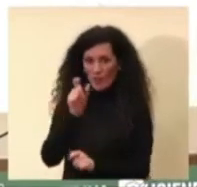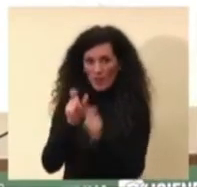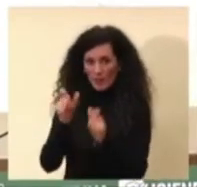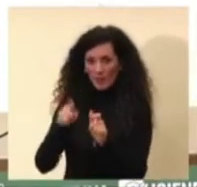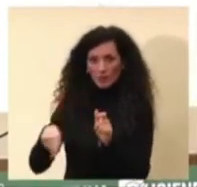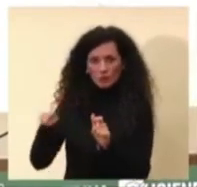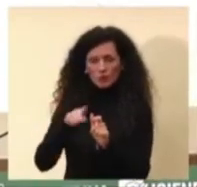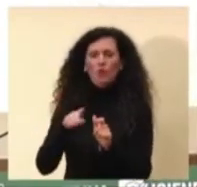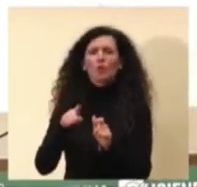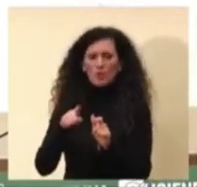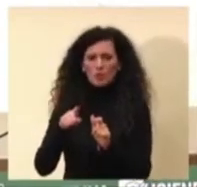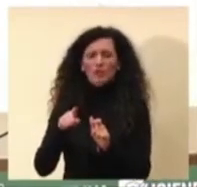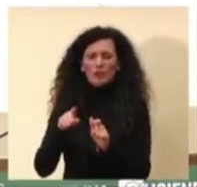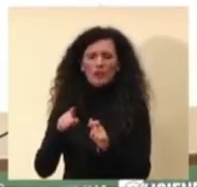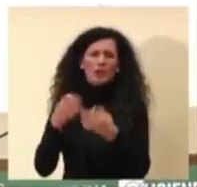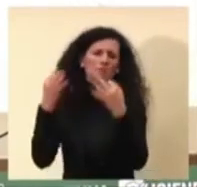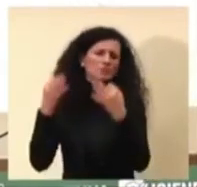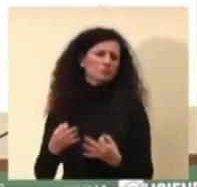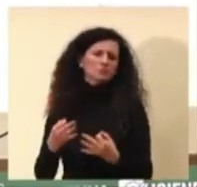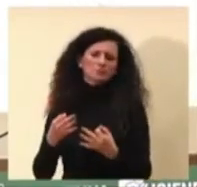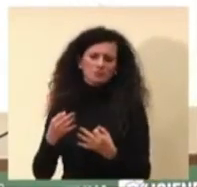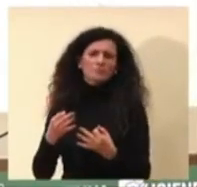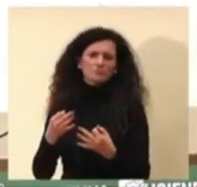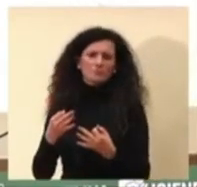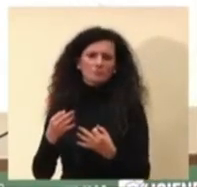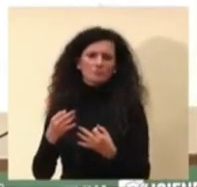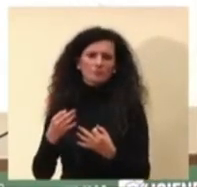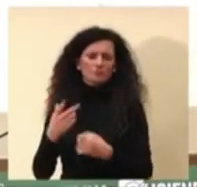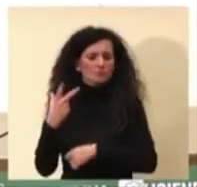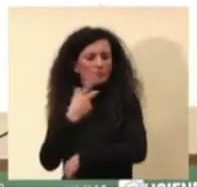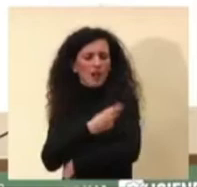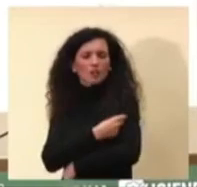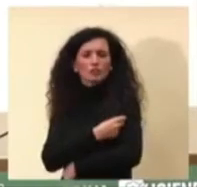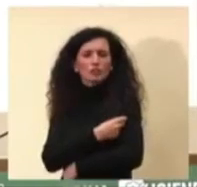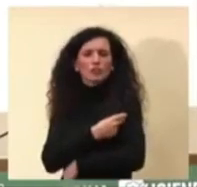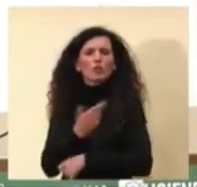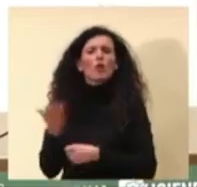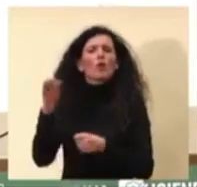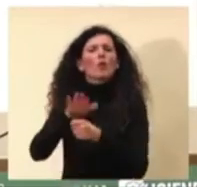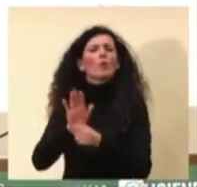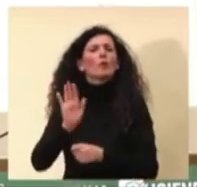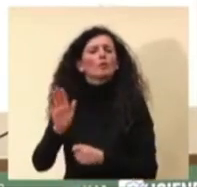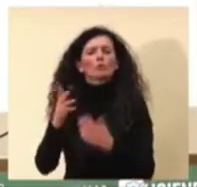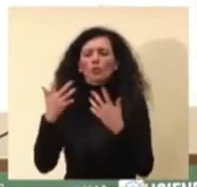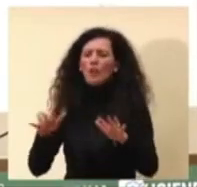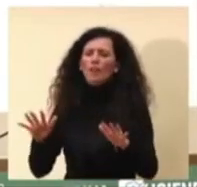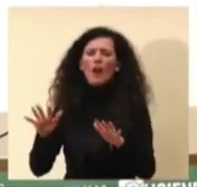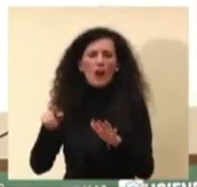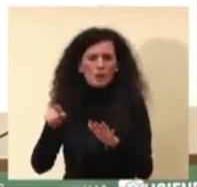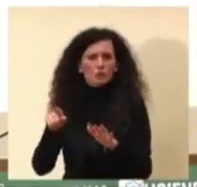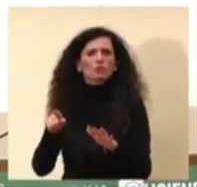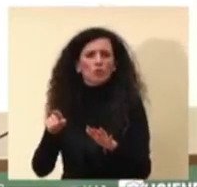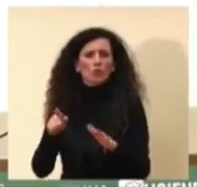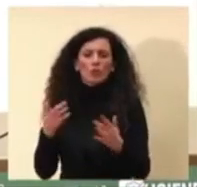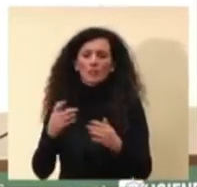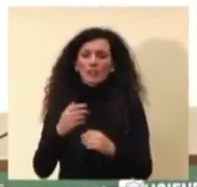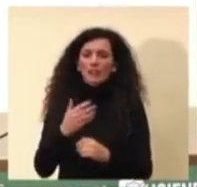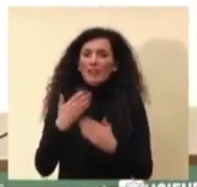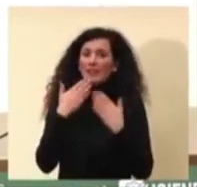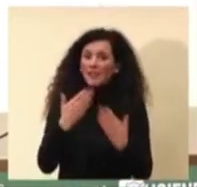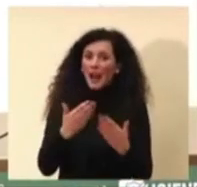percentuali ormai ben note dei vaccini che sono disponibili. Questi numeri